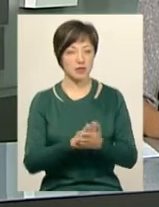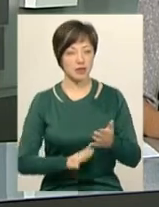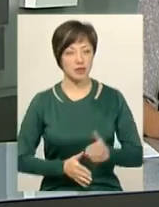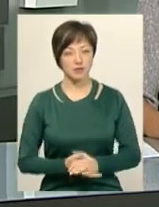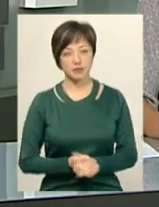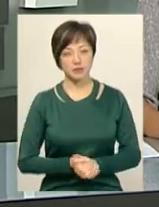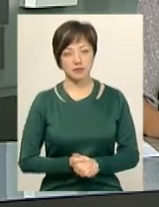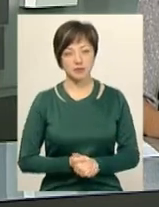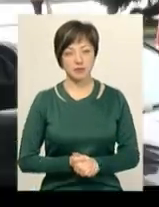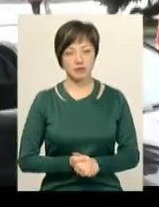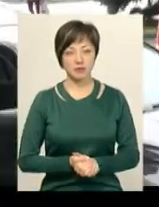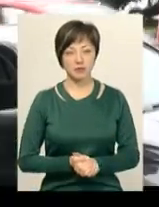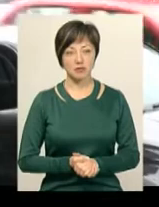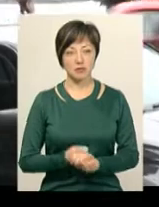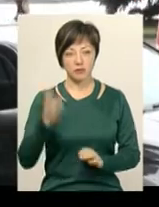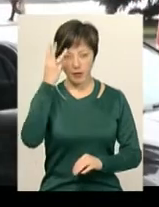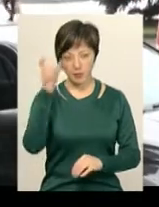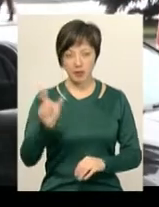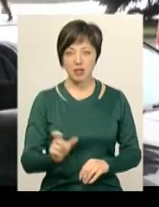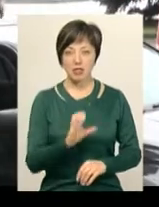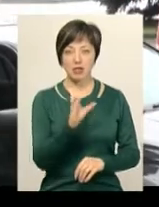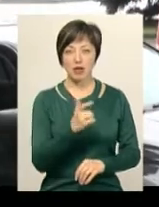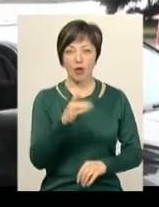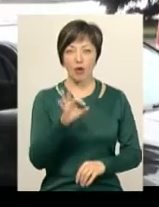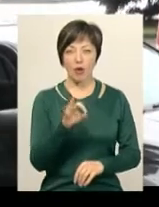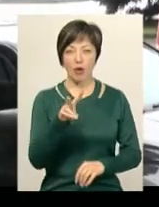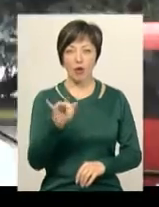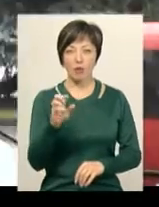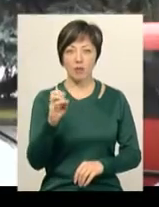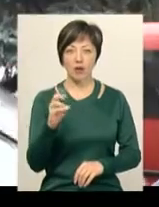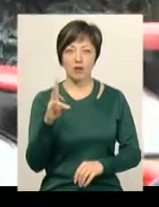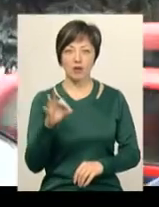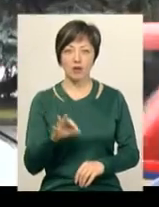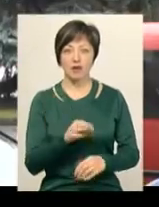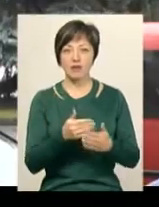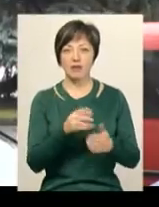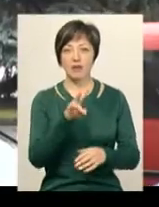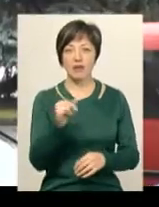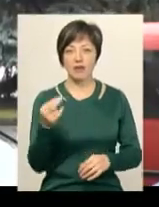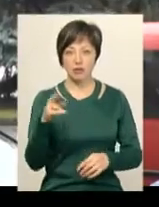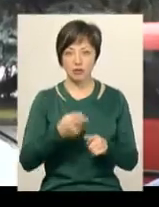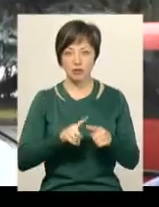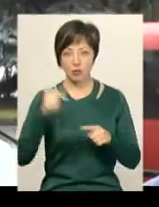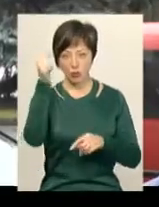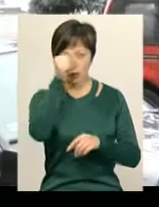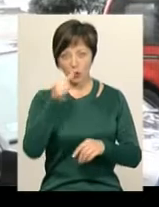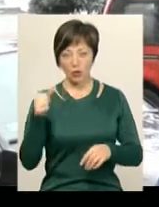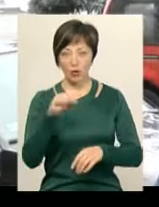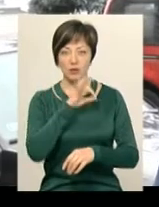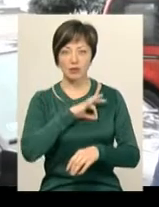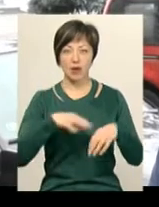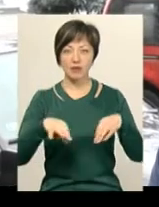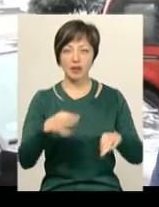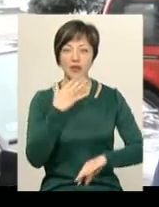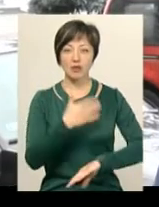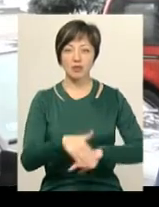сюжеті. Хмельничанин Сергій Голубенко від липня цього року користується автівкою з іноземною реєстрацією. Каже, нові правила